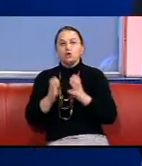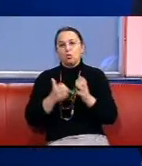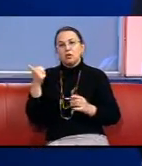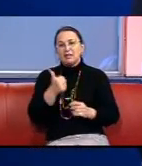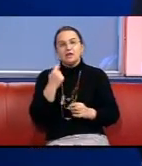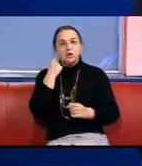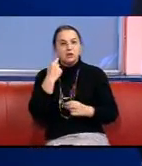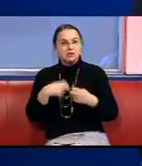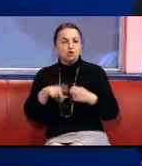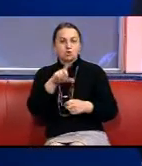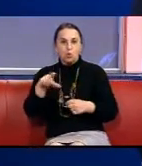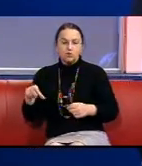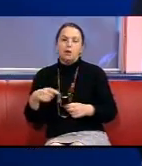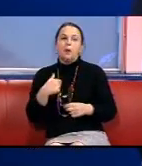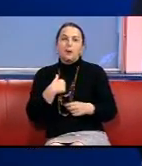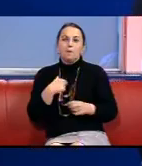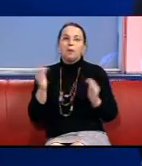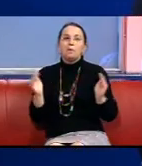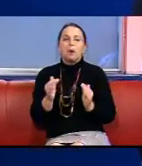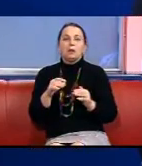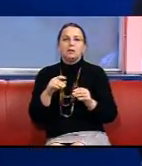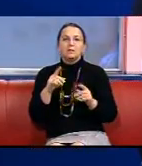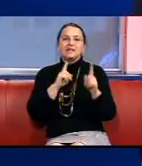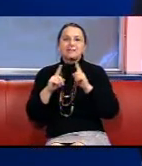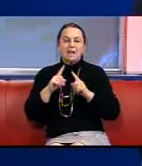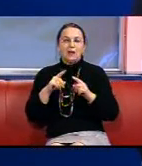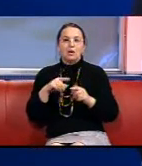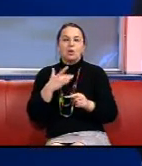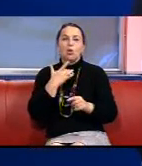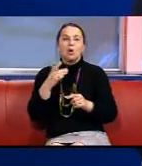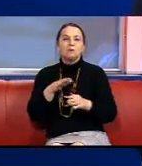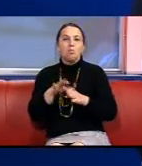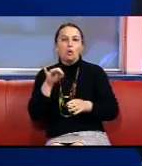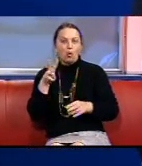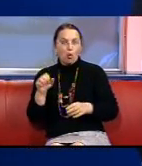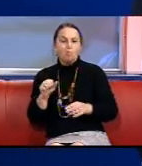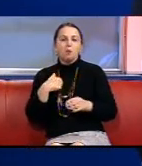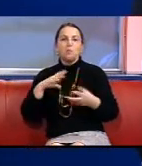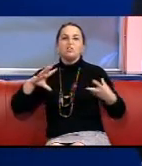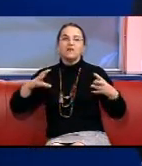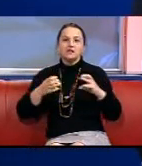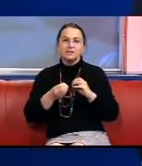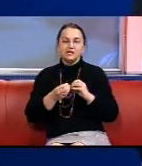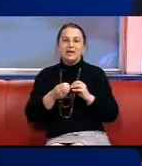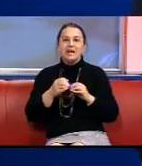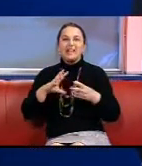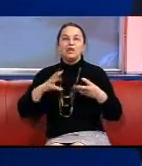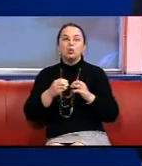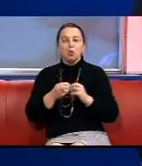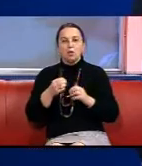неделя неслышащих людей Ми в Малому зале горосполкома вже подводили некоторые итоги этого для нас нового